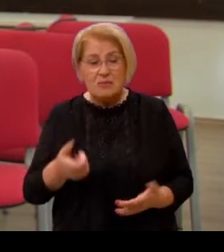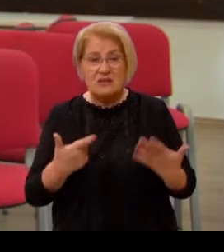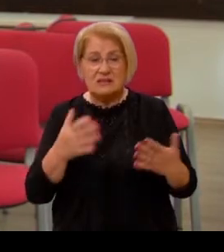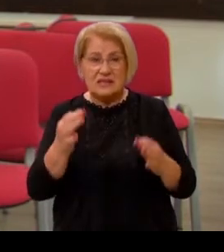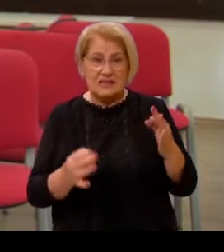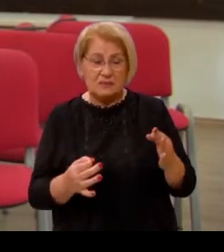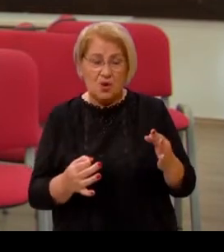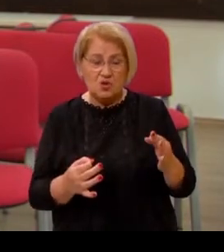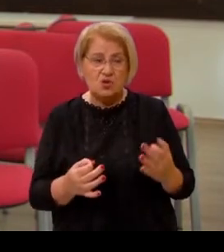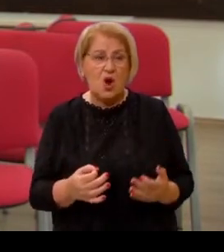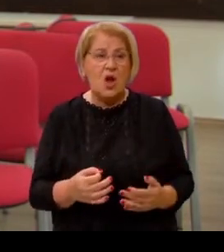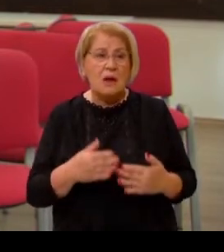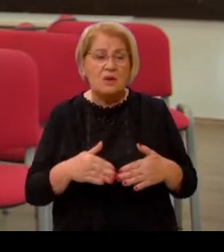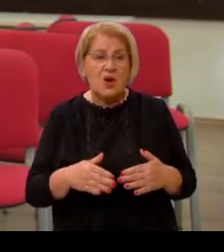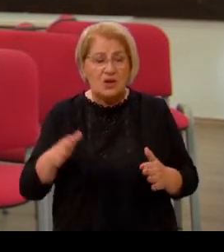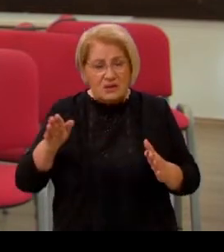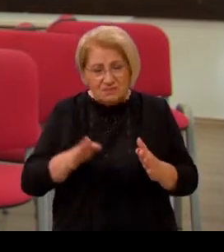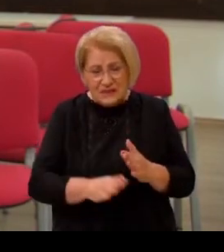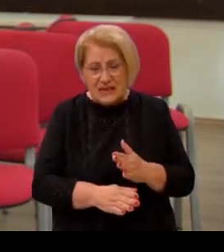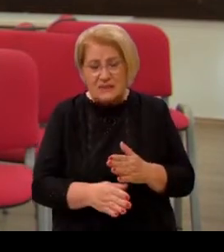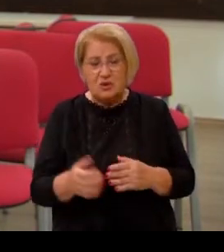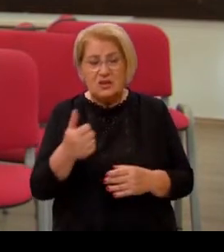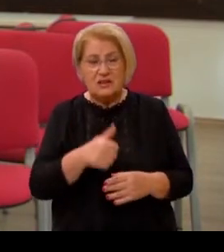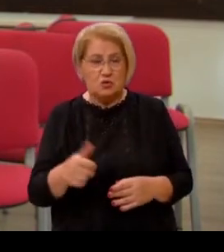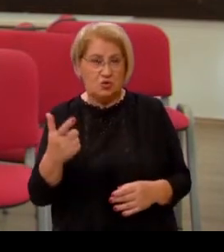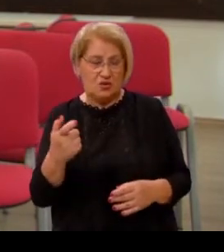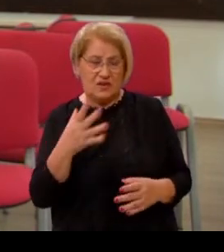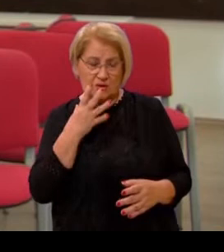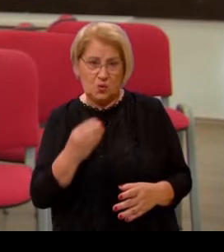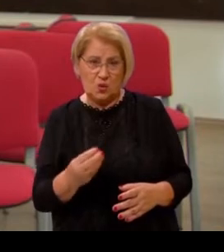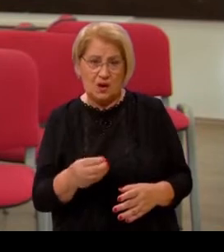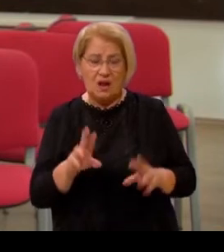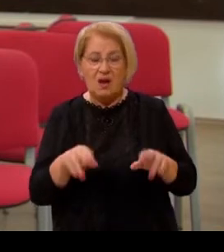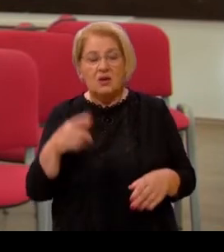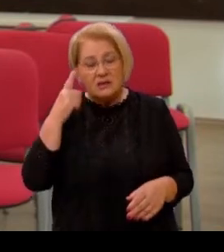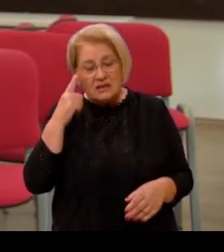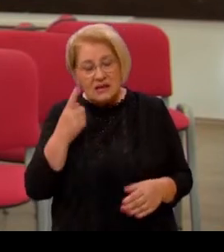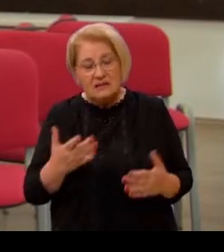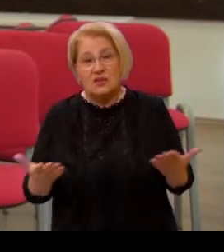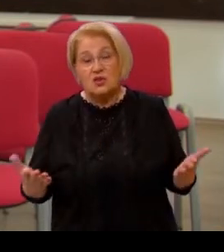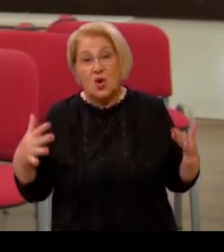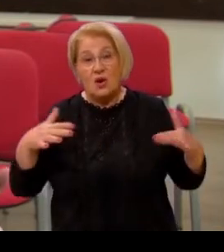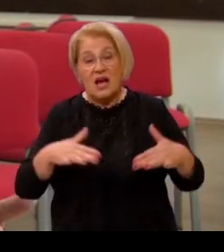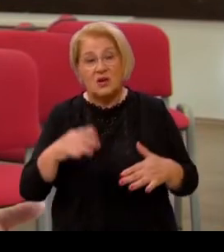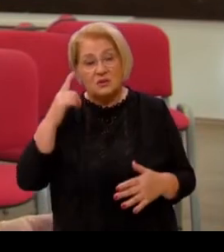mirovina ispod hrvatske linije silomaštva od 3200 kuna, onda znate što narod misli.